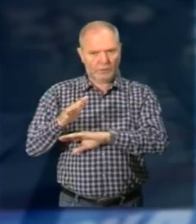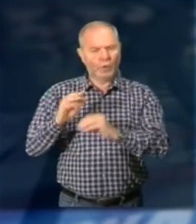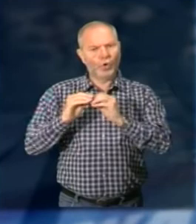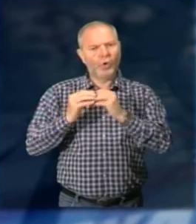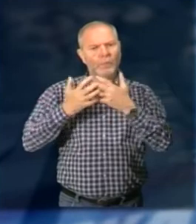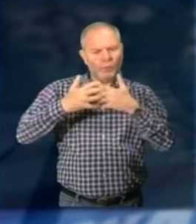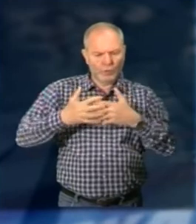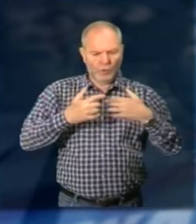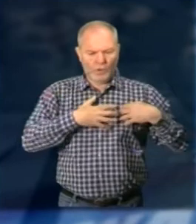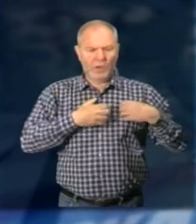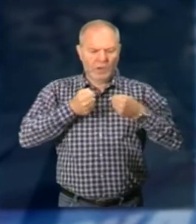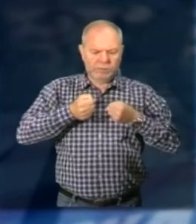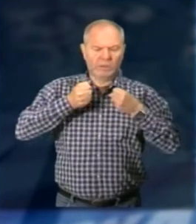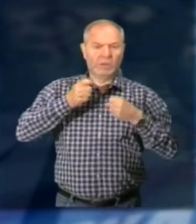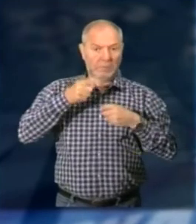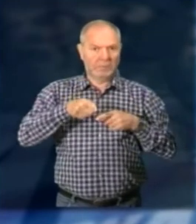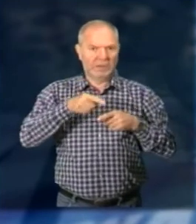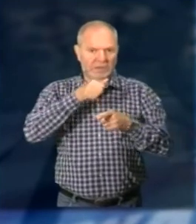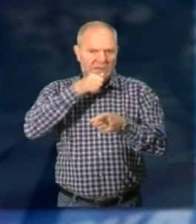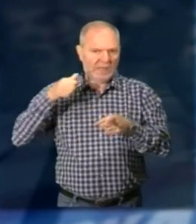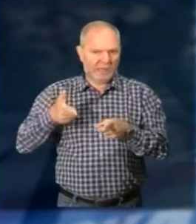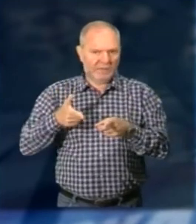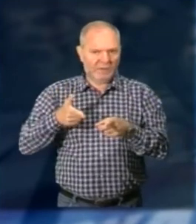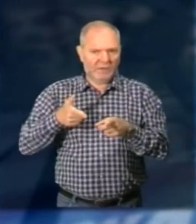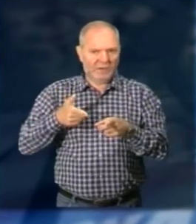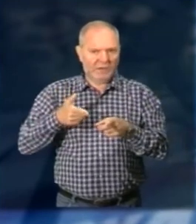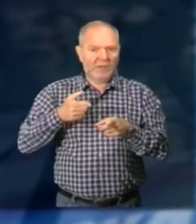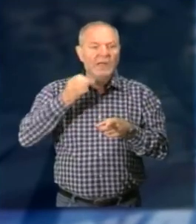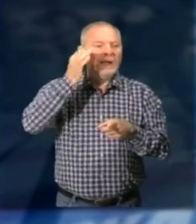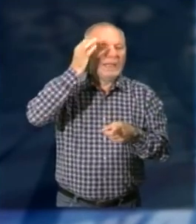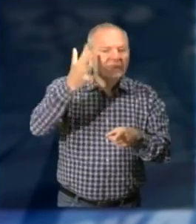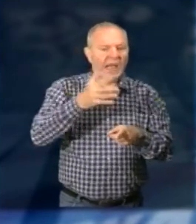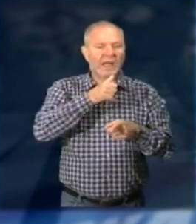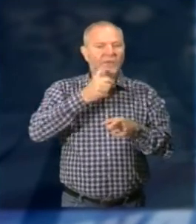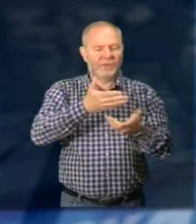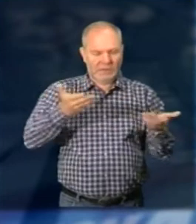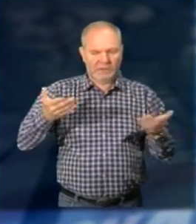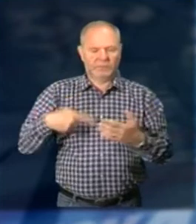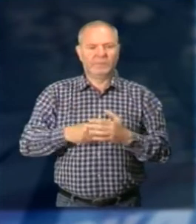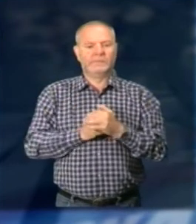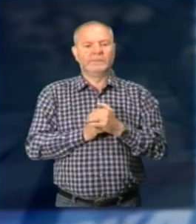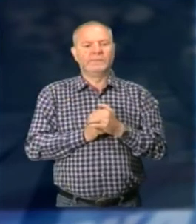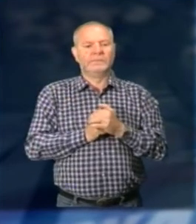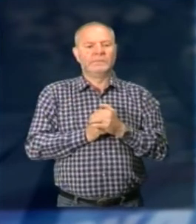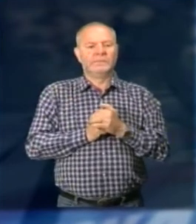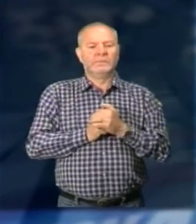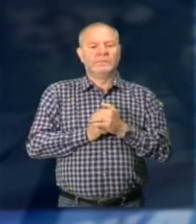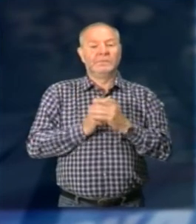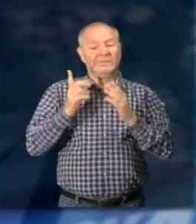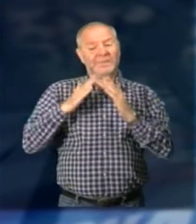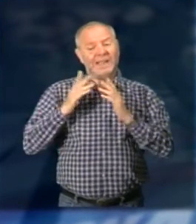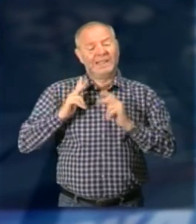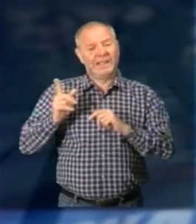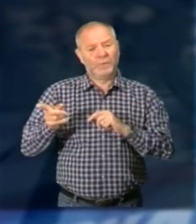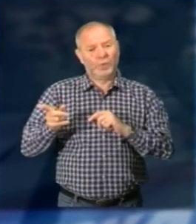siano numeri importanti per far sì che questo strumento sia efficace Quando mai ce ne dovesse essere bisogno Ecco questa Casa di Riposo Oltre ad essere una